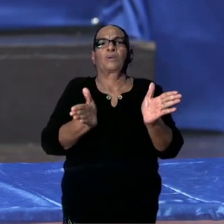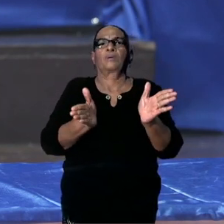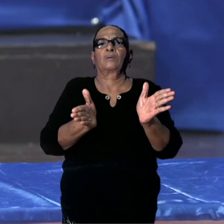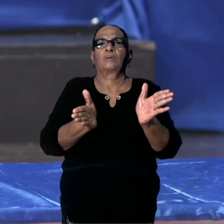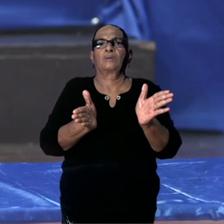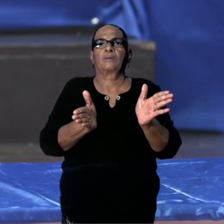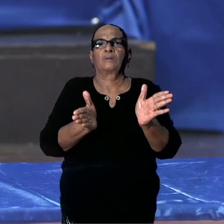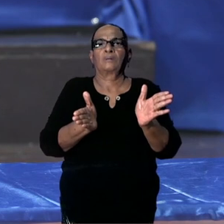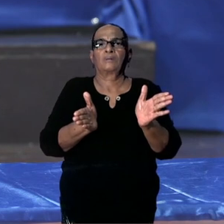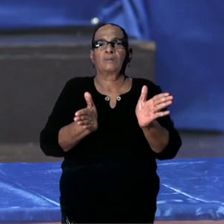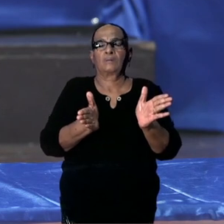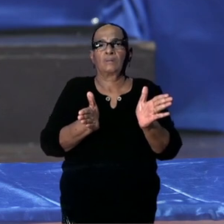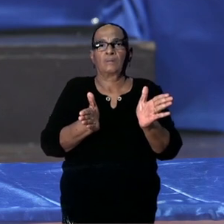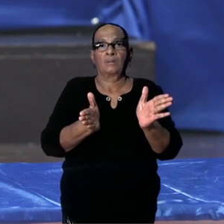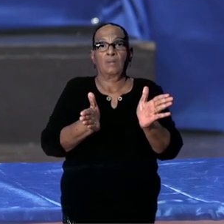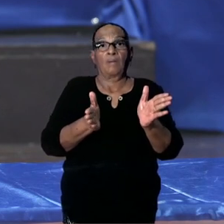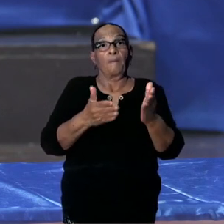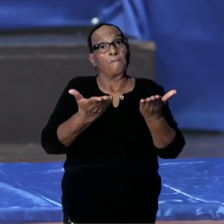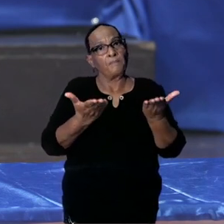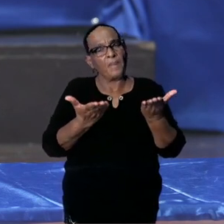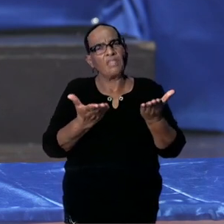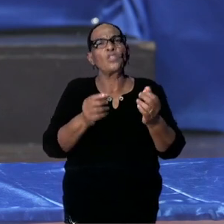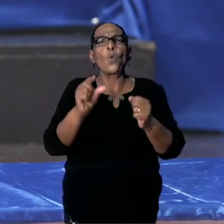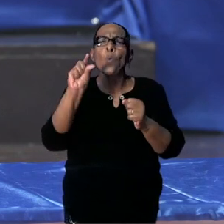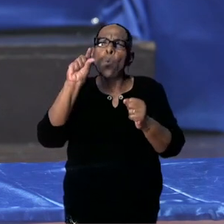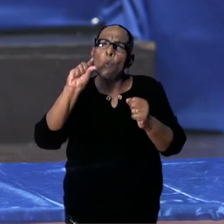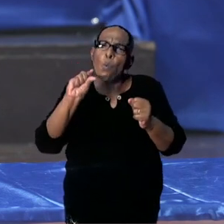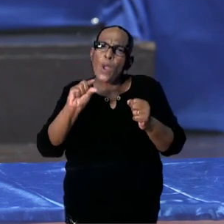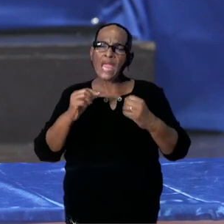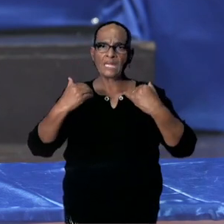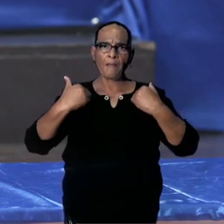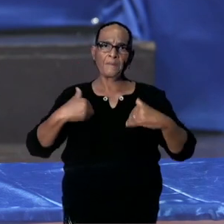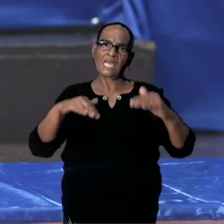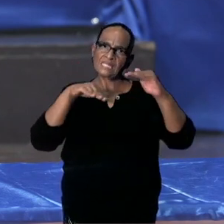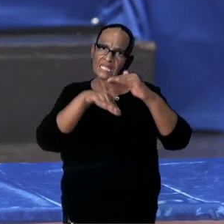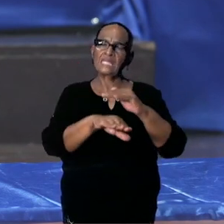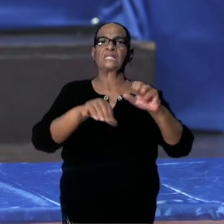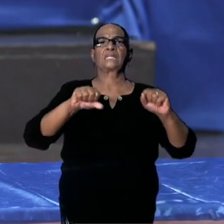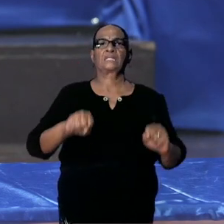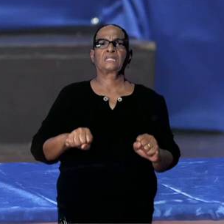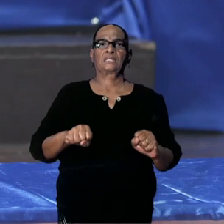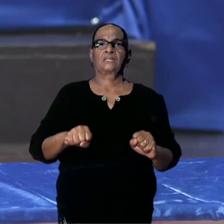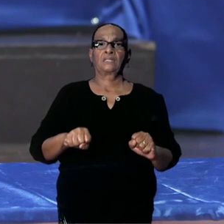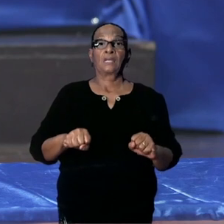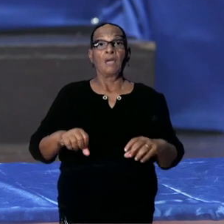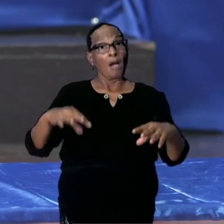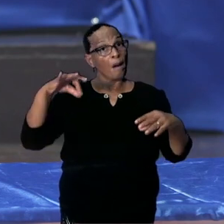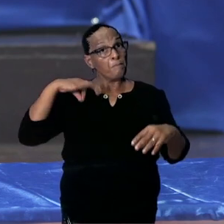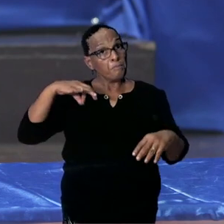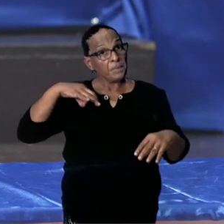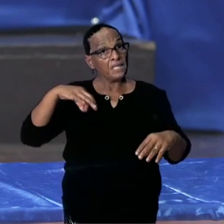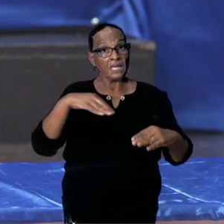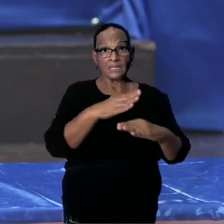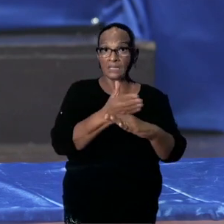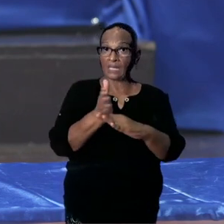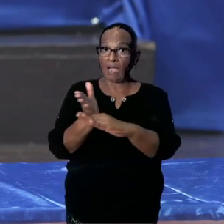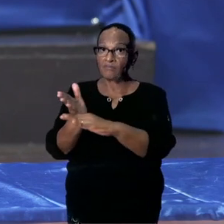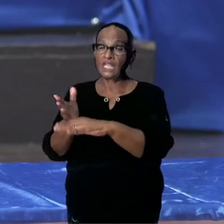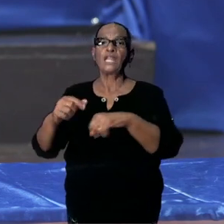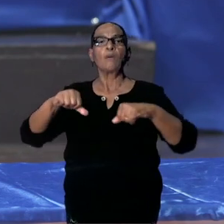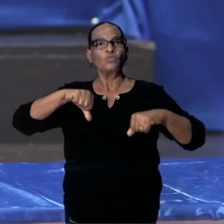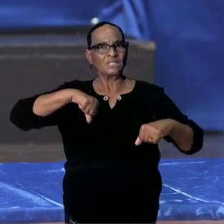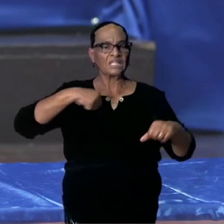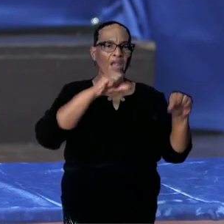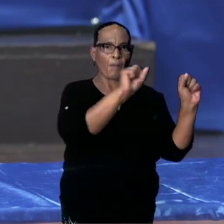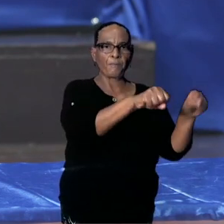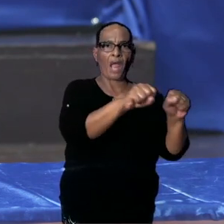of zij openen, met een minimale bezetting. Dat zal per minister, per departement, besloten worden in overleg